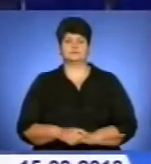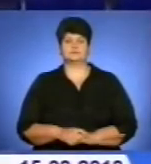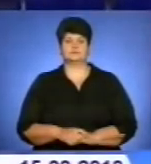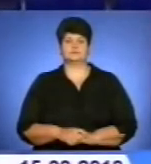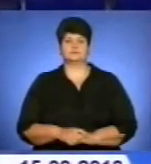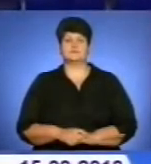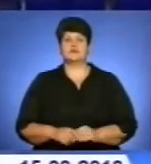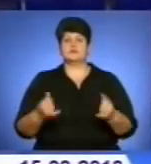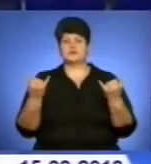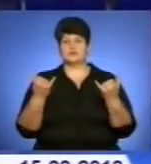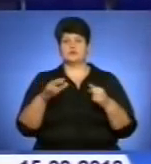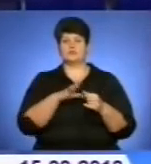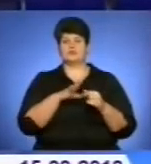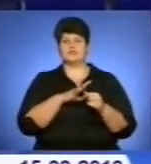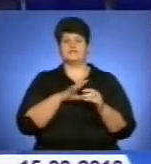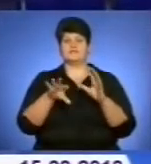земельні ділянки.